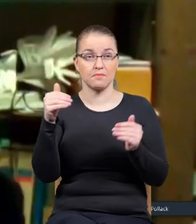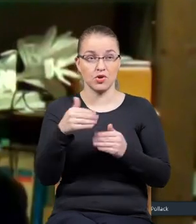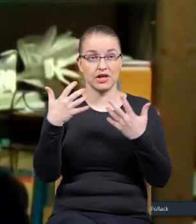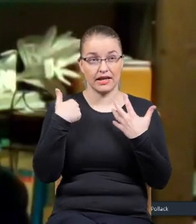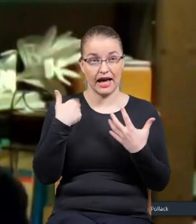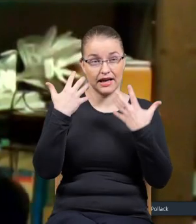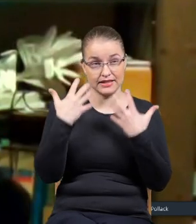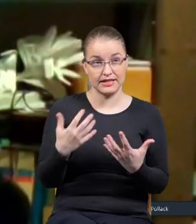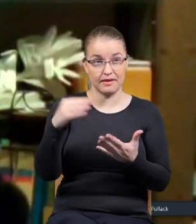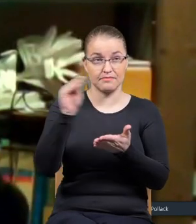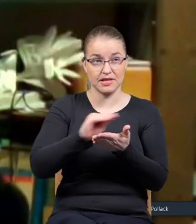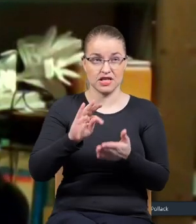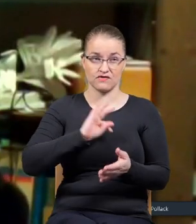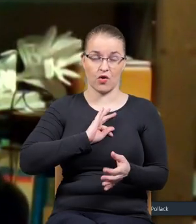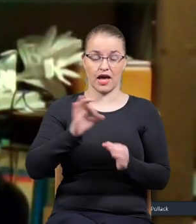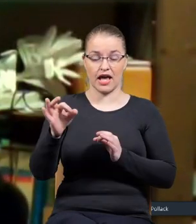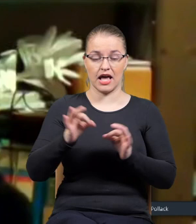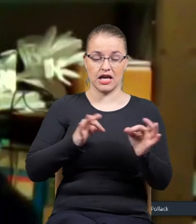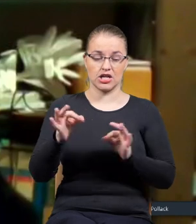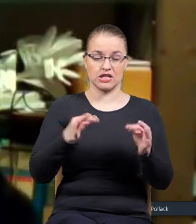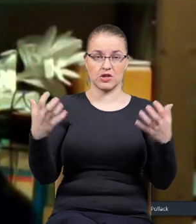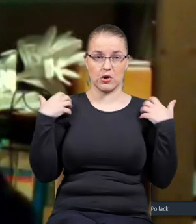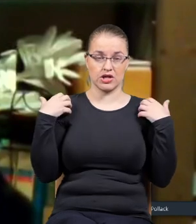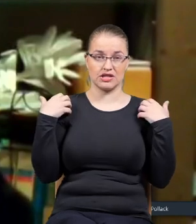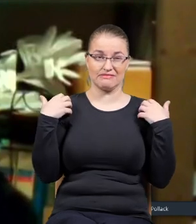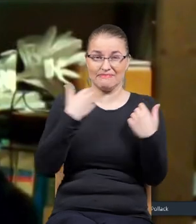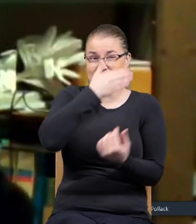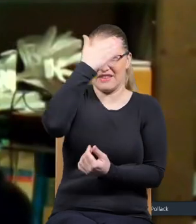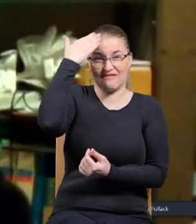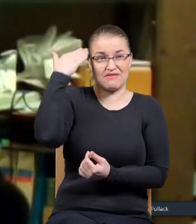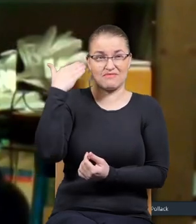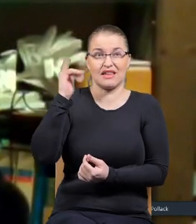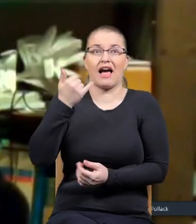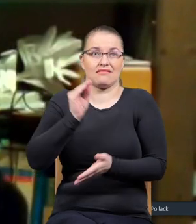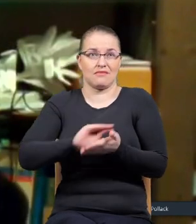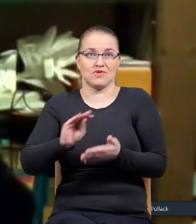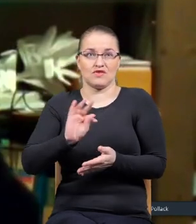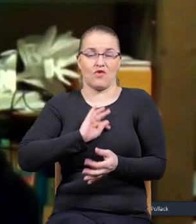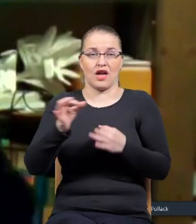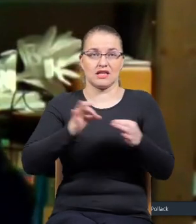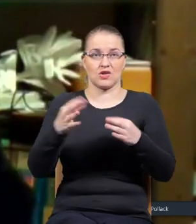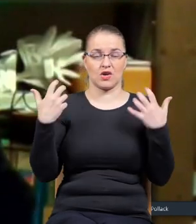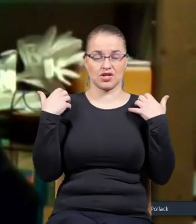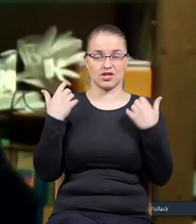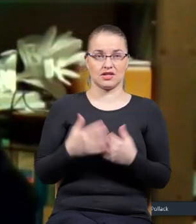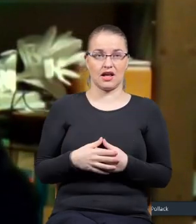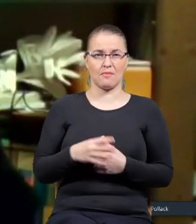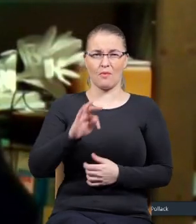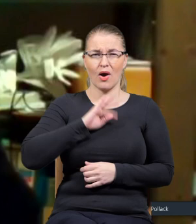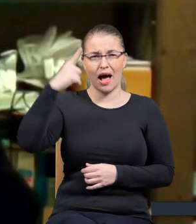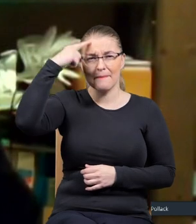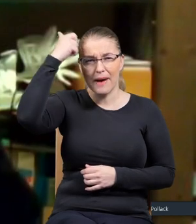napisać autobiografię. Ja nie wiem, nie wiedziałbym jak. Przecież z tą